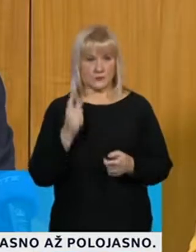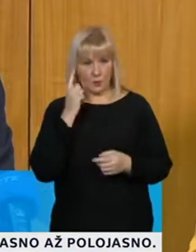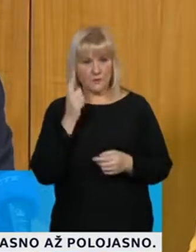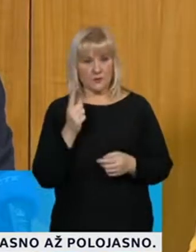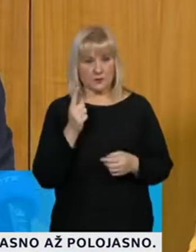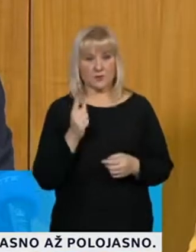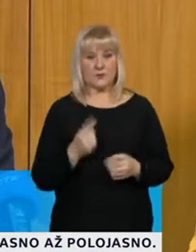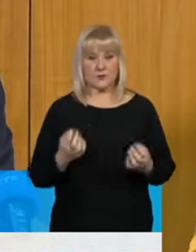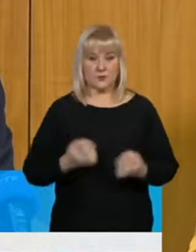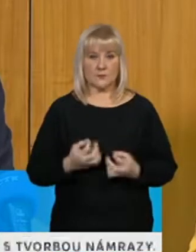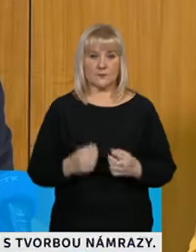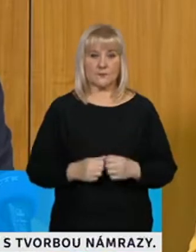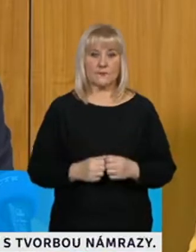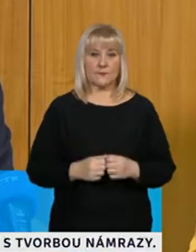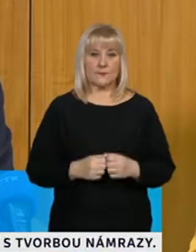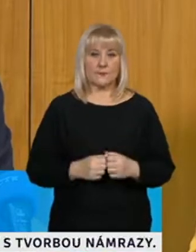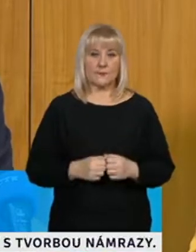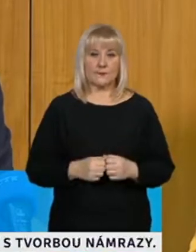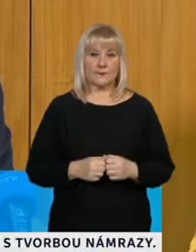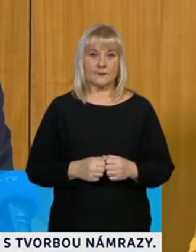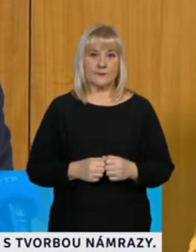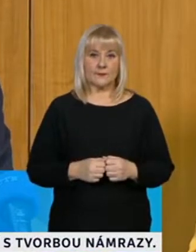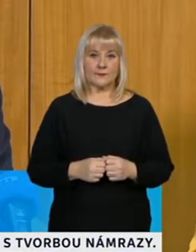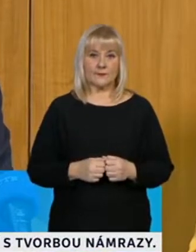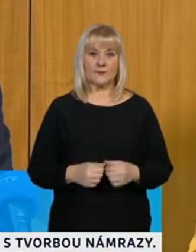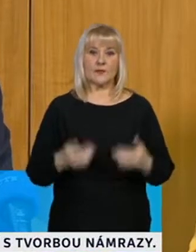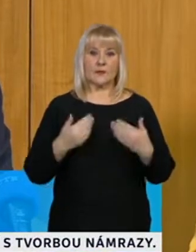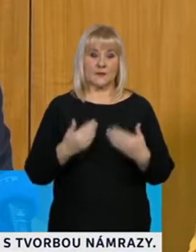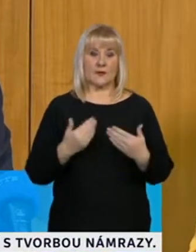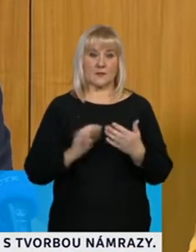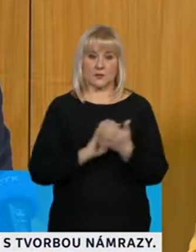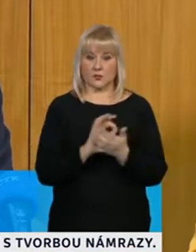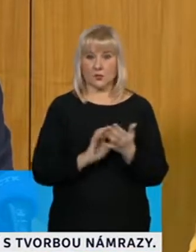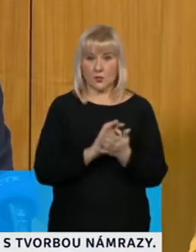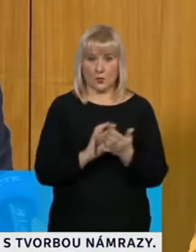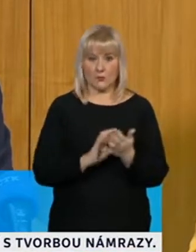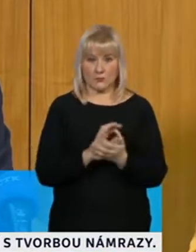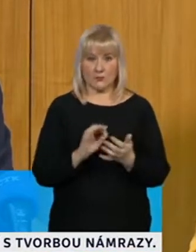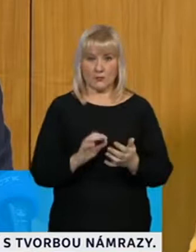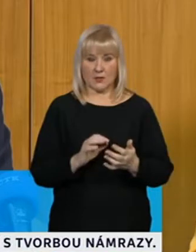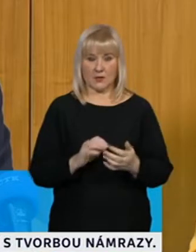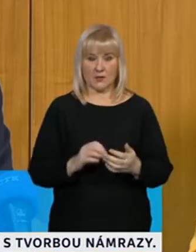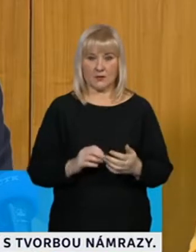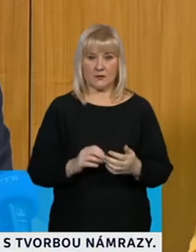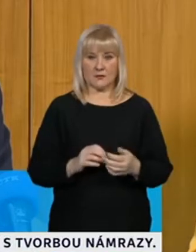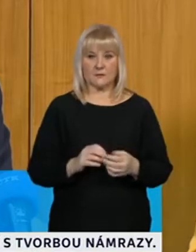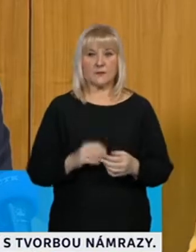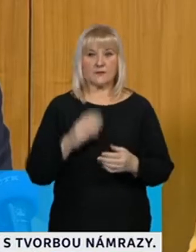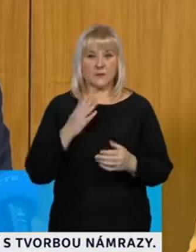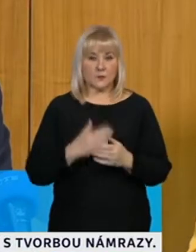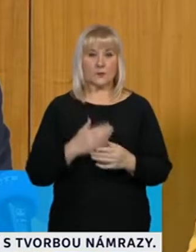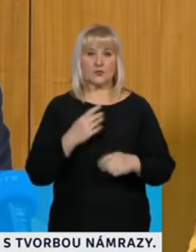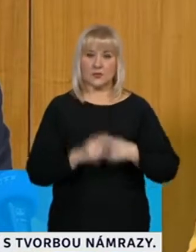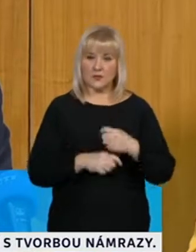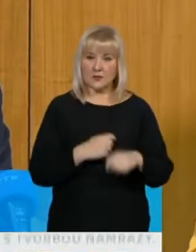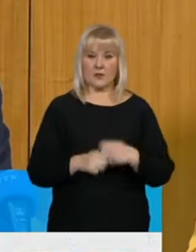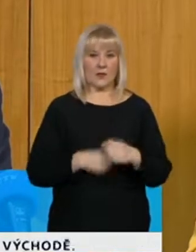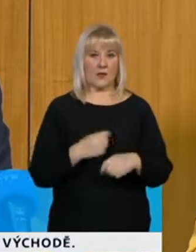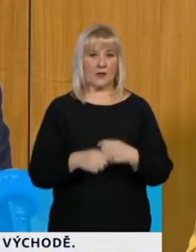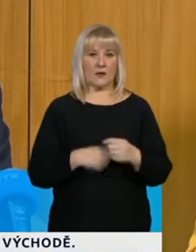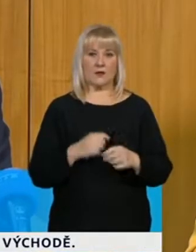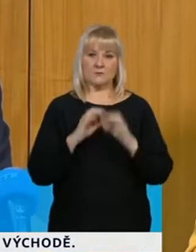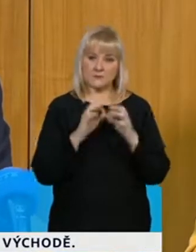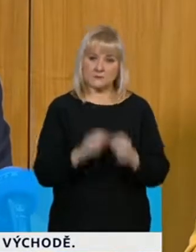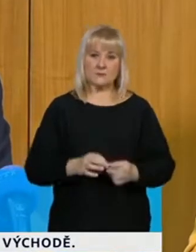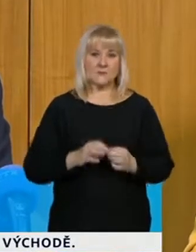že v podstatě jsme v současné době ve situaci, kdy se vede intenzivní a permanentní